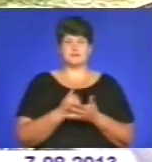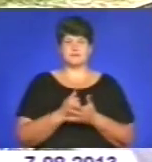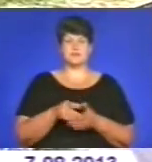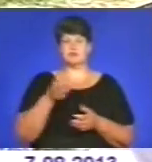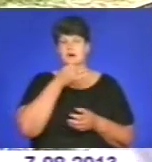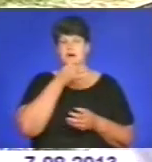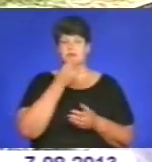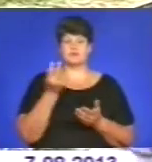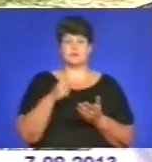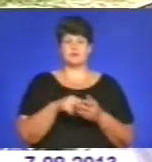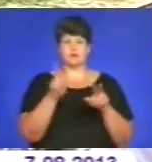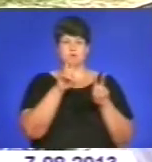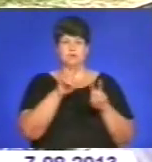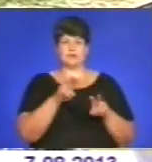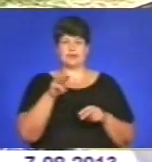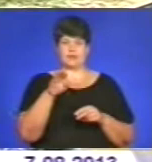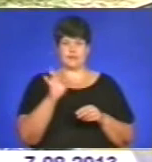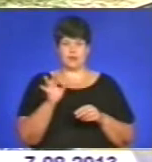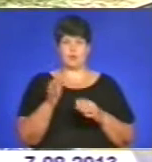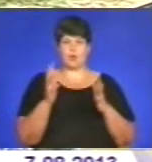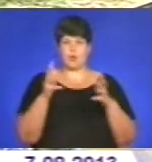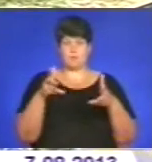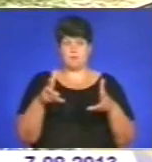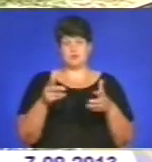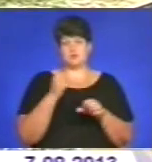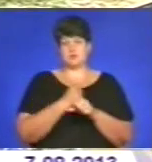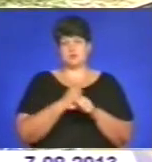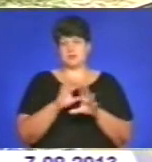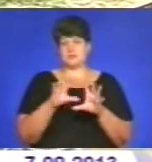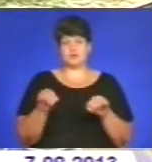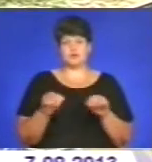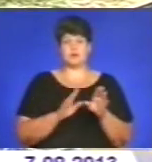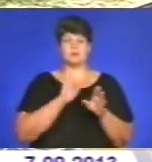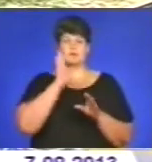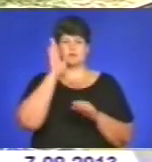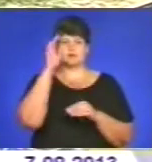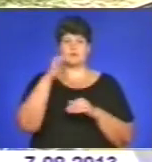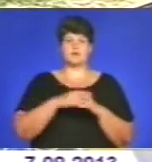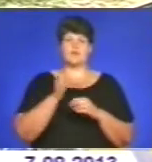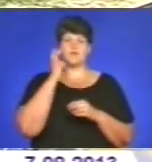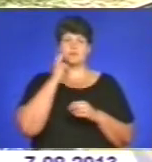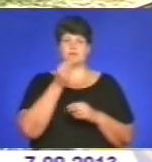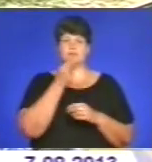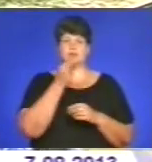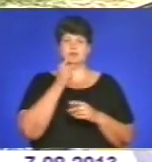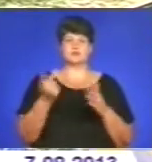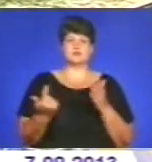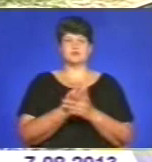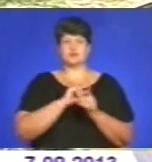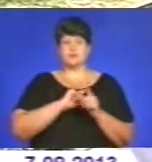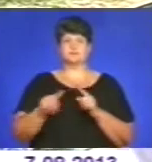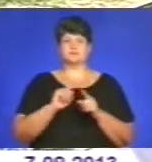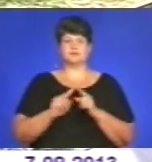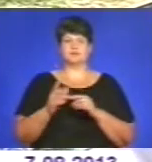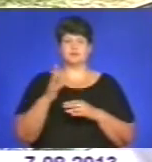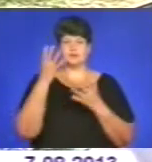оглянули те огля, зараз-раз сюди-туди зробили, і все, і цілий день, цілий день, обід приїхав, пообідали знову йо, і до темної